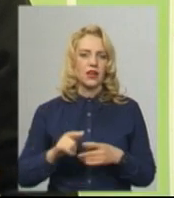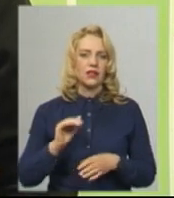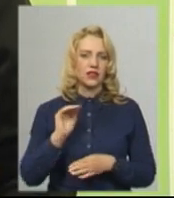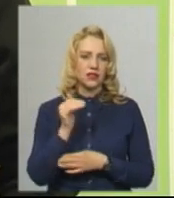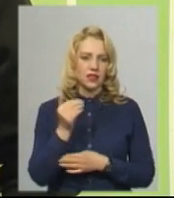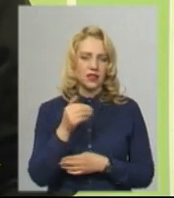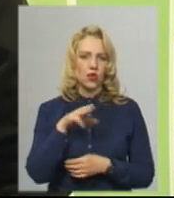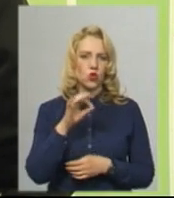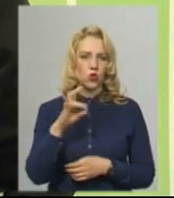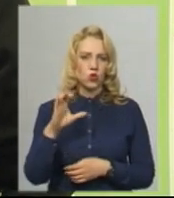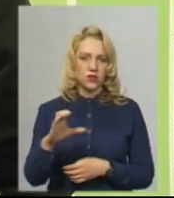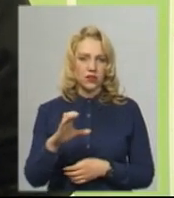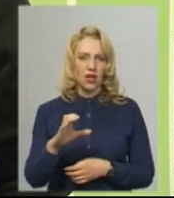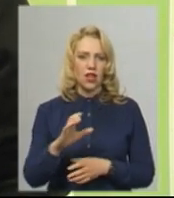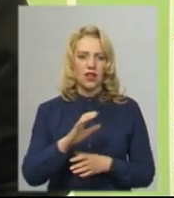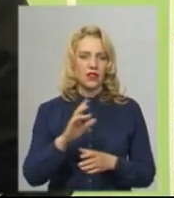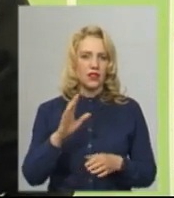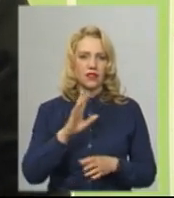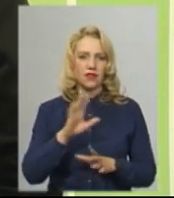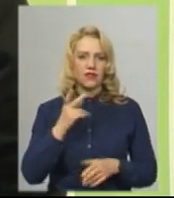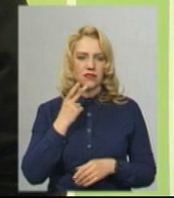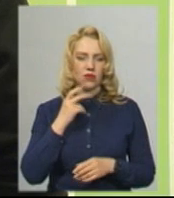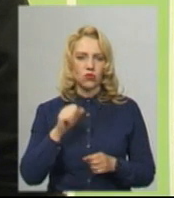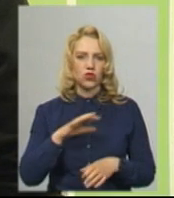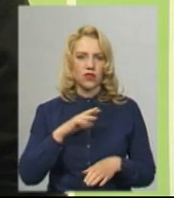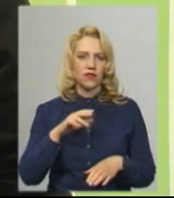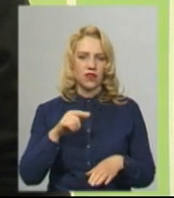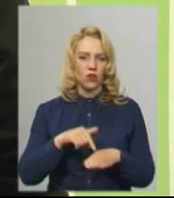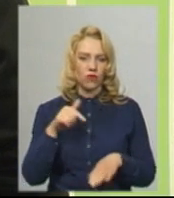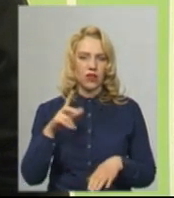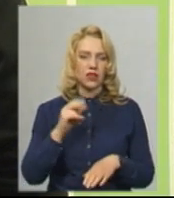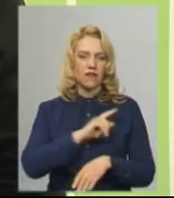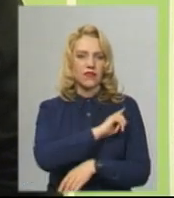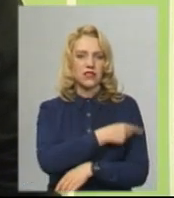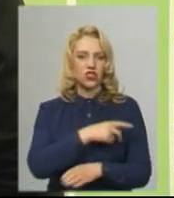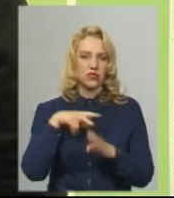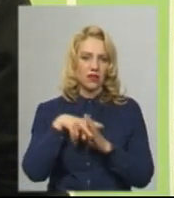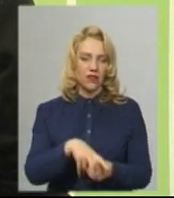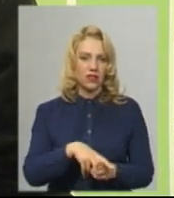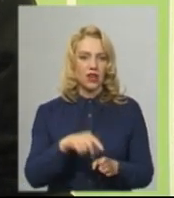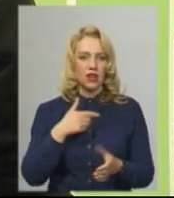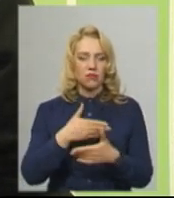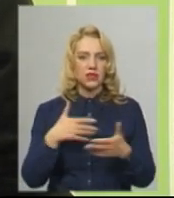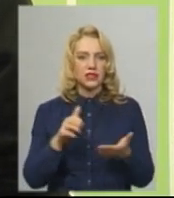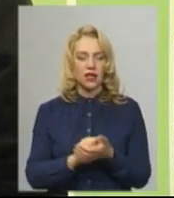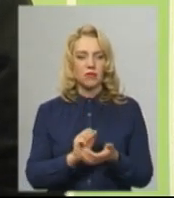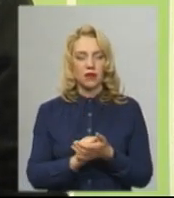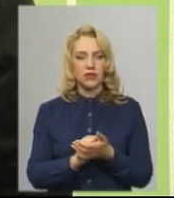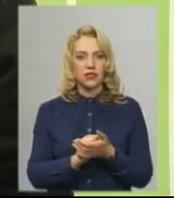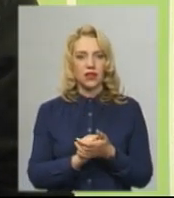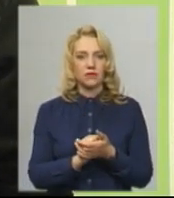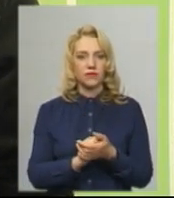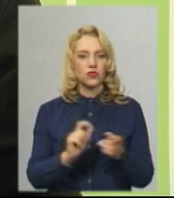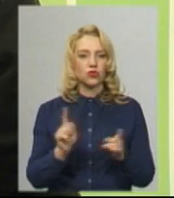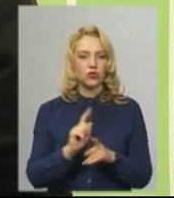недостатньо може реагувати на фізичне навантаження. Відповідно, ми займаємося в плані для